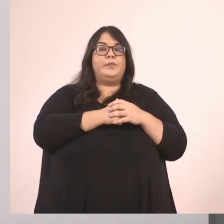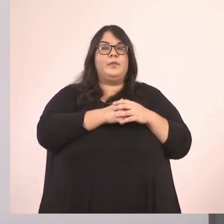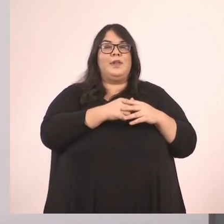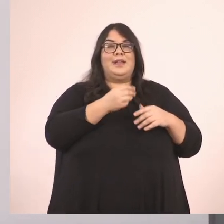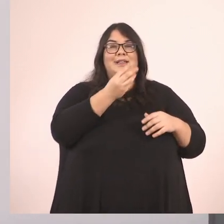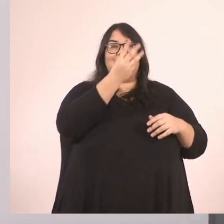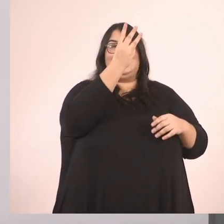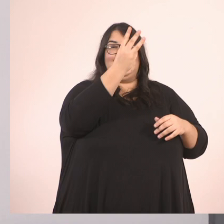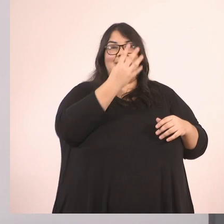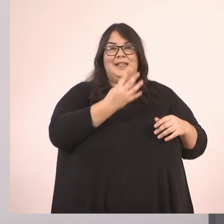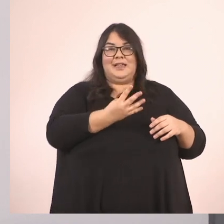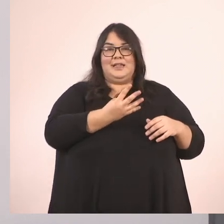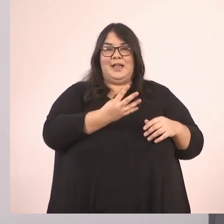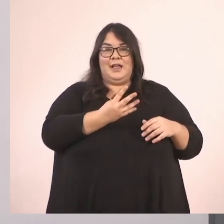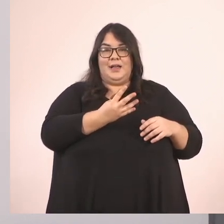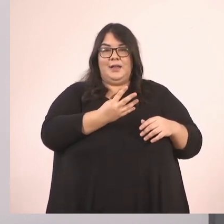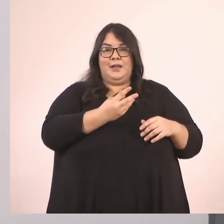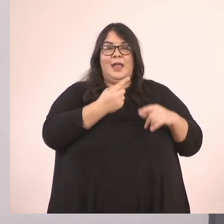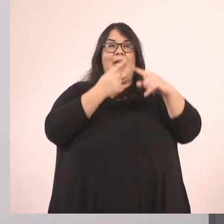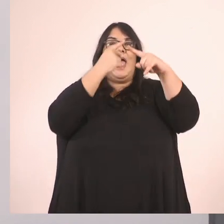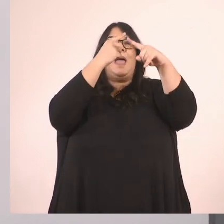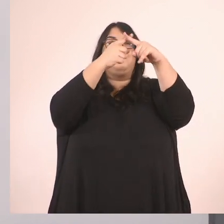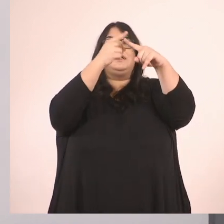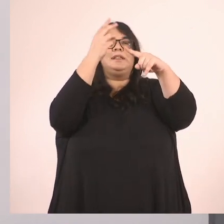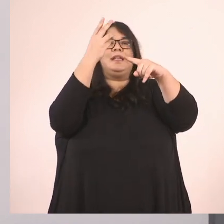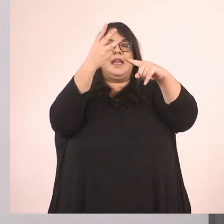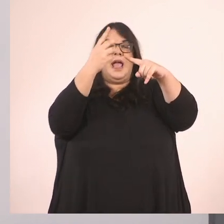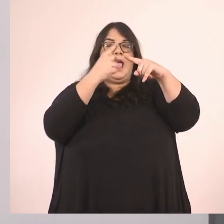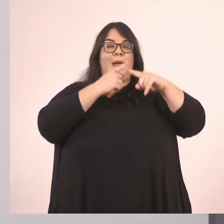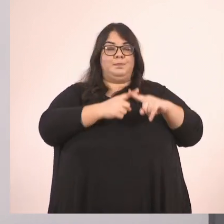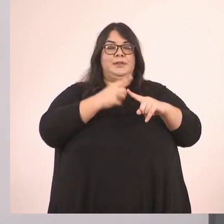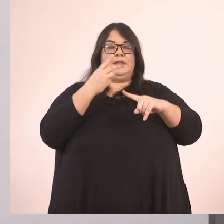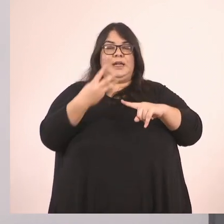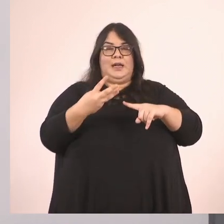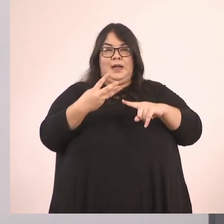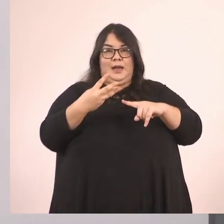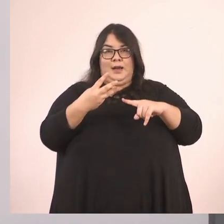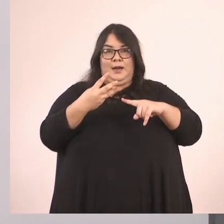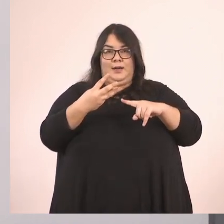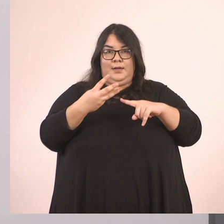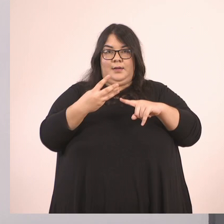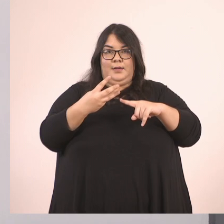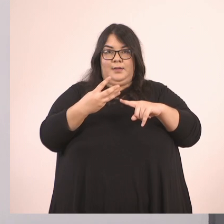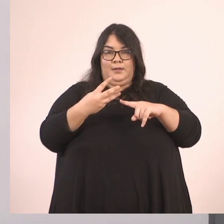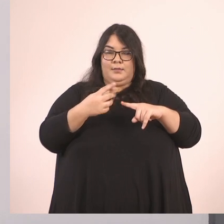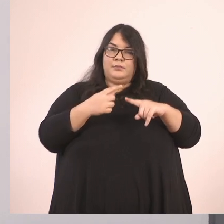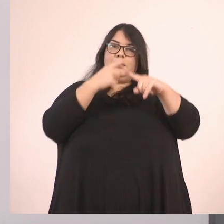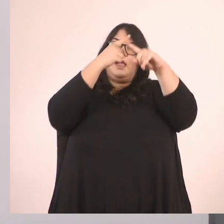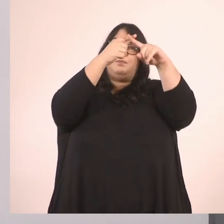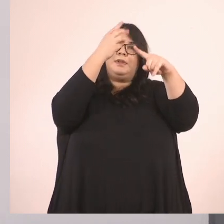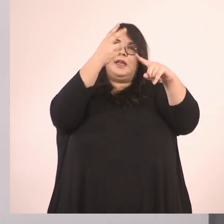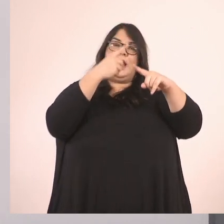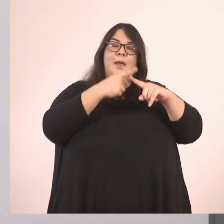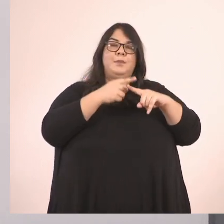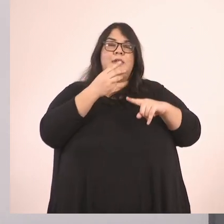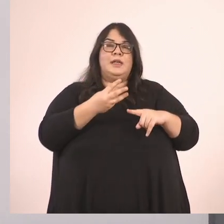Αν πολλαπλασιάσω τον αριθμητή του πρώτου κλάσματος με το 3 Και τον παρονμαστή με τον ίδιο αριθμό Για